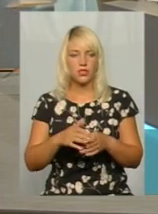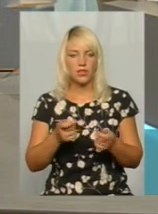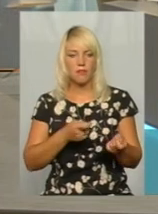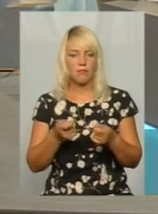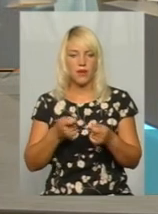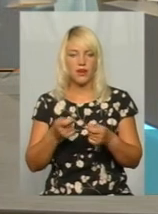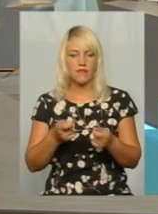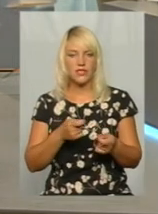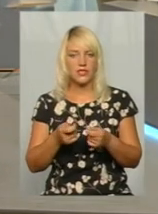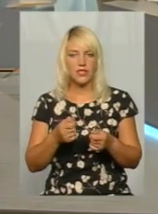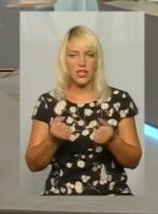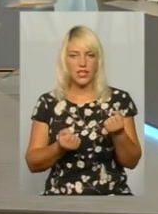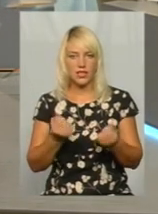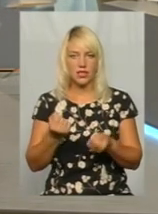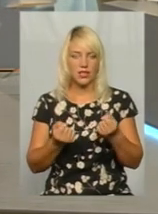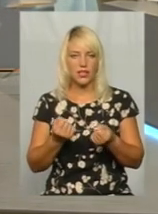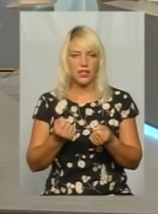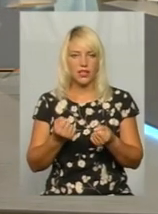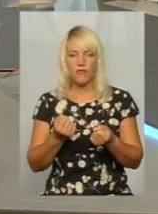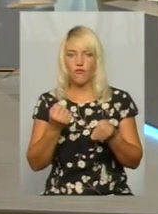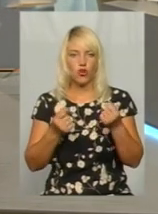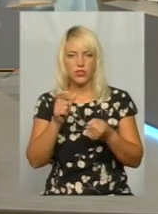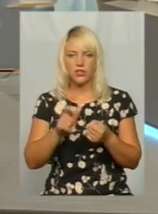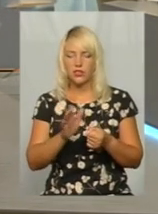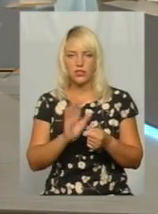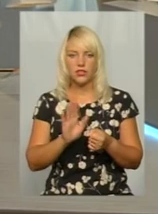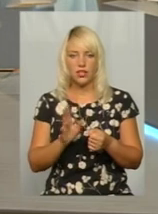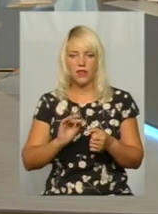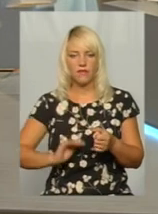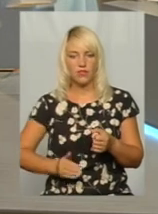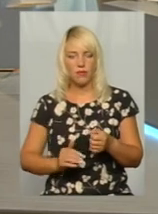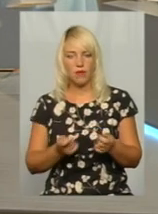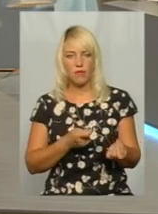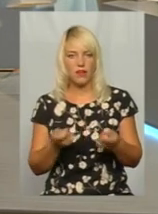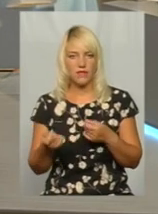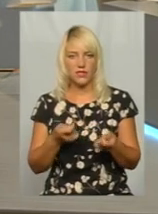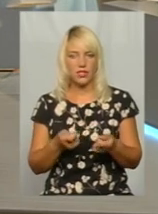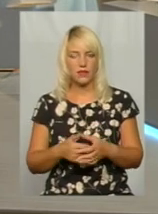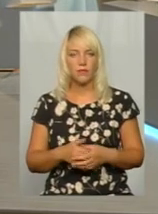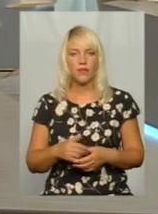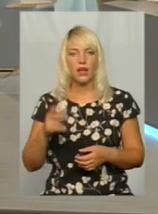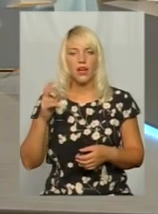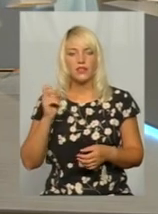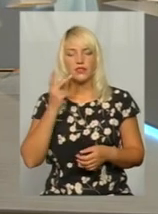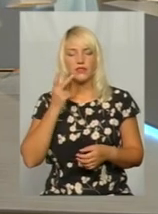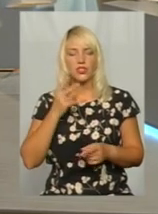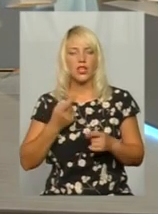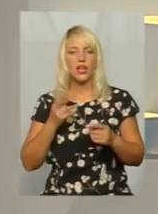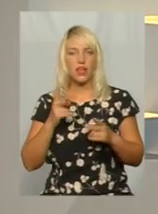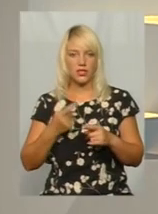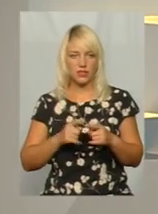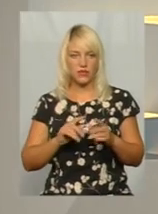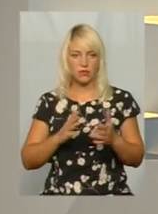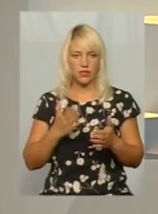не водій. Тобто, з водія справляння плати ніхто не вимагає. То, зазвичай, як відбувається? Якщо